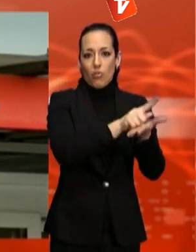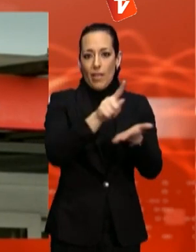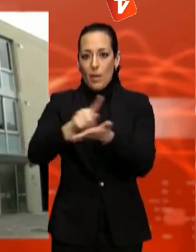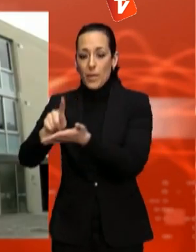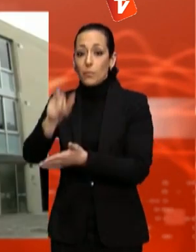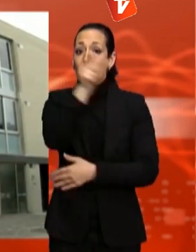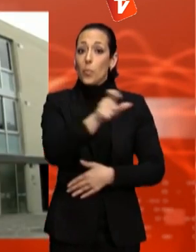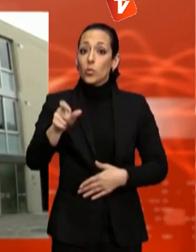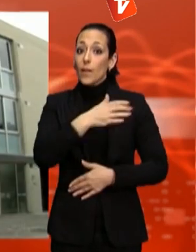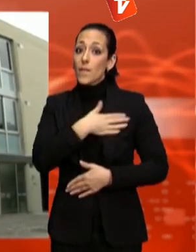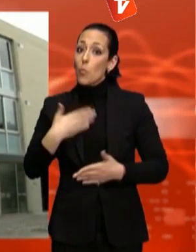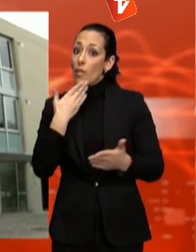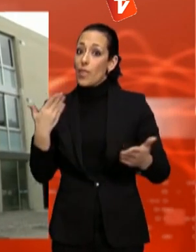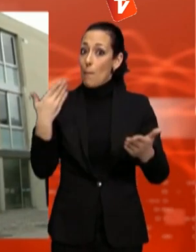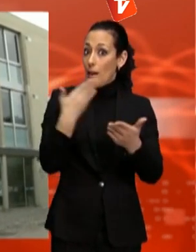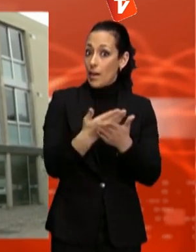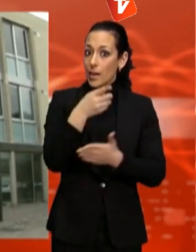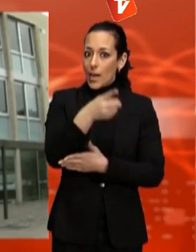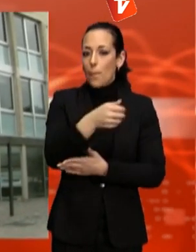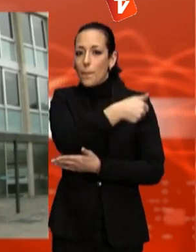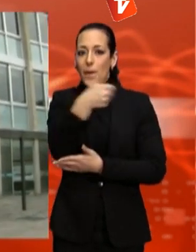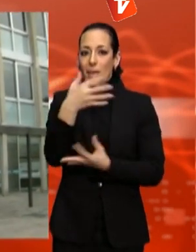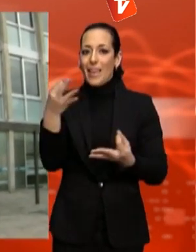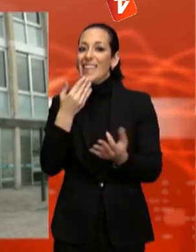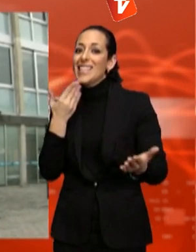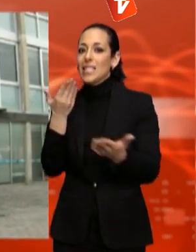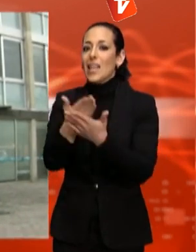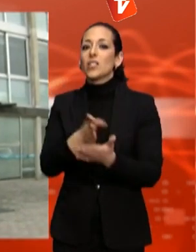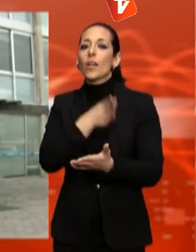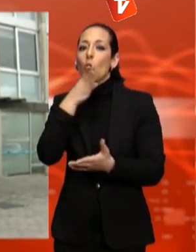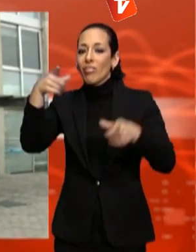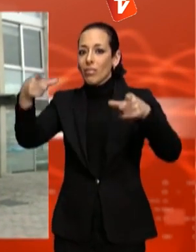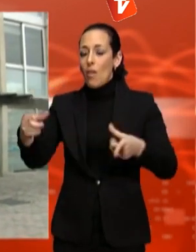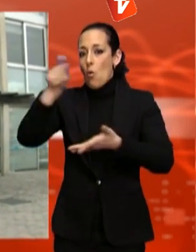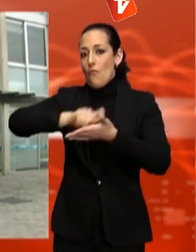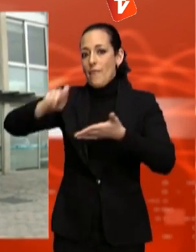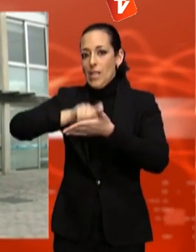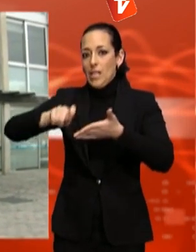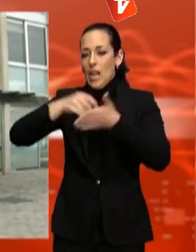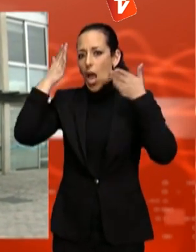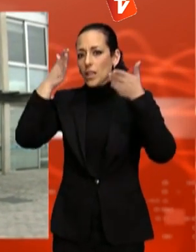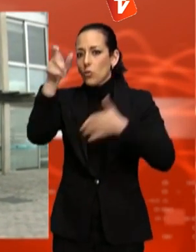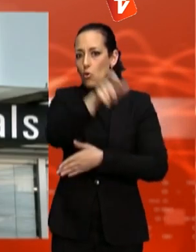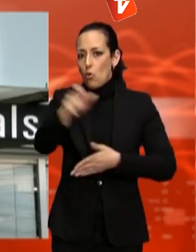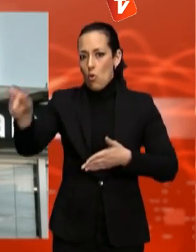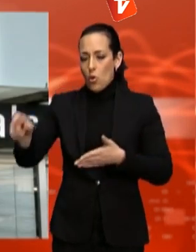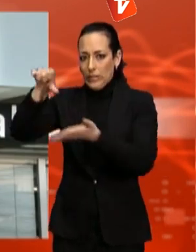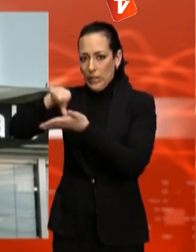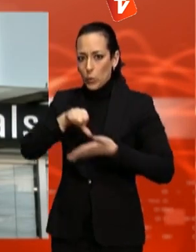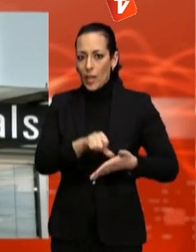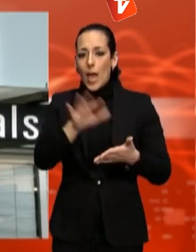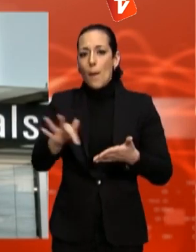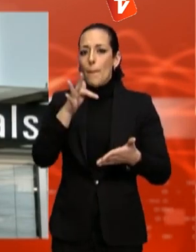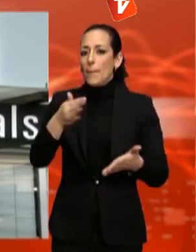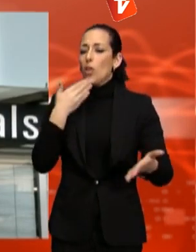sol·licitar la nova tarifa social han de presentar una instància a les oficines d'atenció al ciutadà, acompanyada de tot un seguit de documentació. Per a les